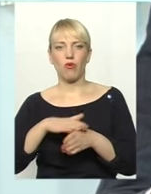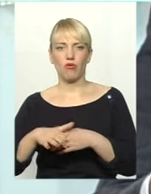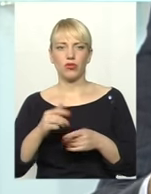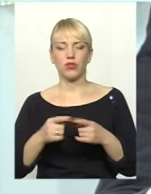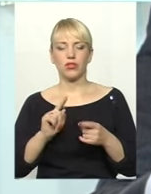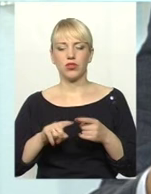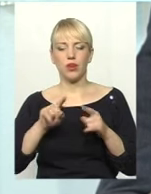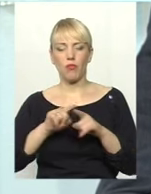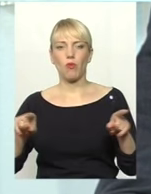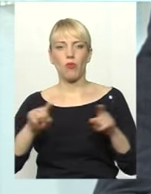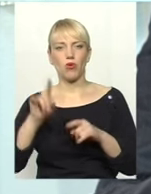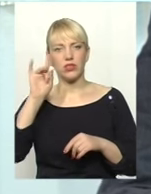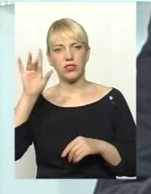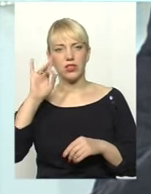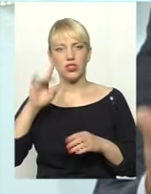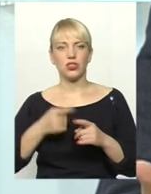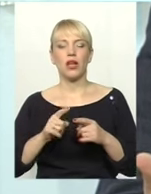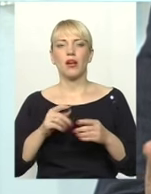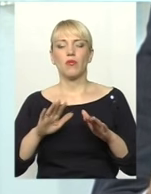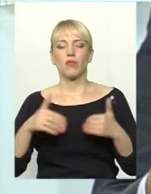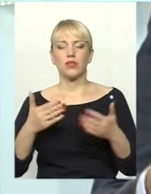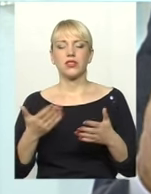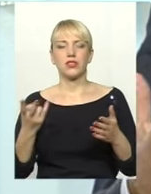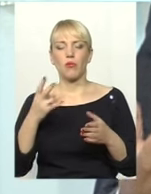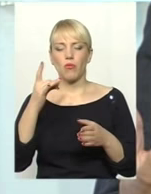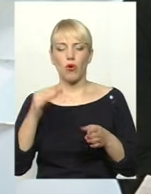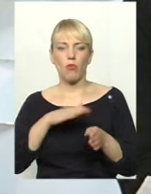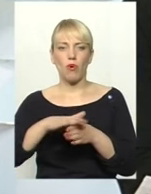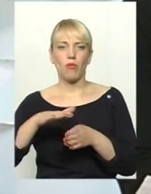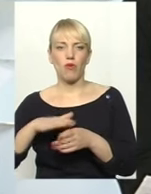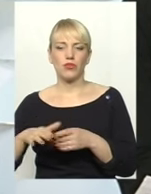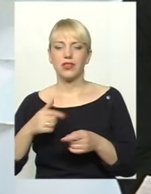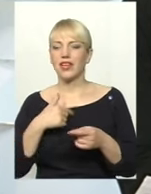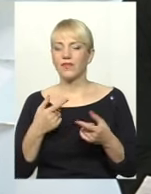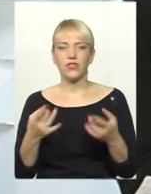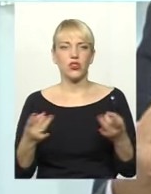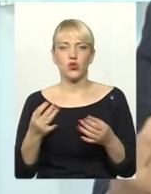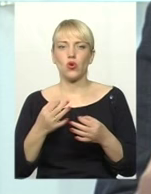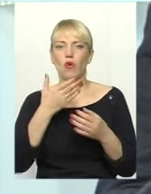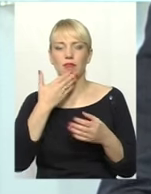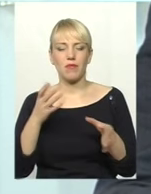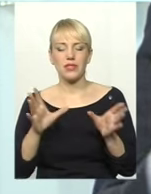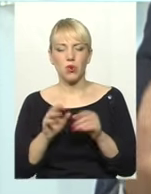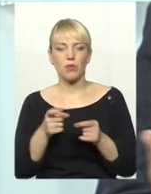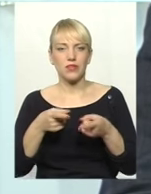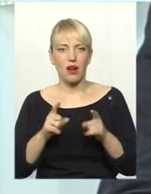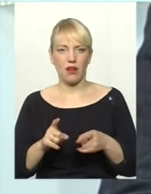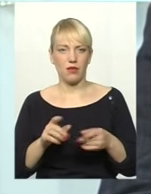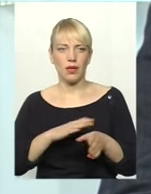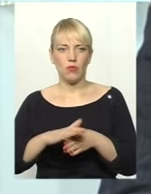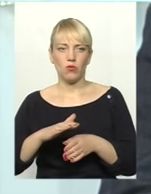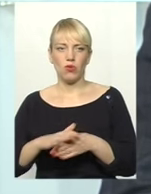популістичні пропозиції понаповнені, вони нічого не мають спільного, самою реальністю наповнення. Тому було сьогодні, я думаю,